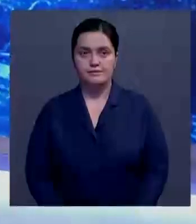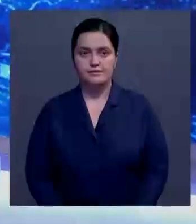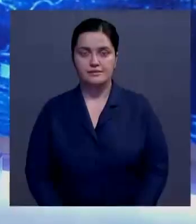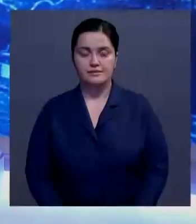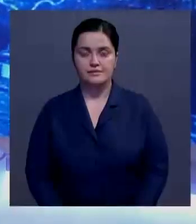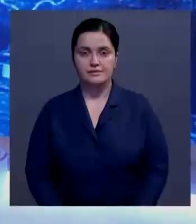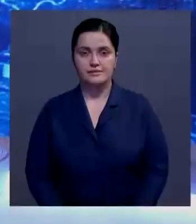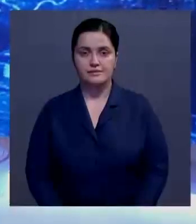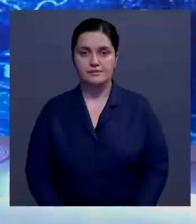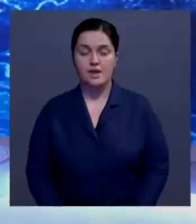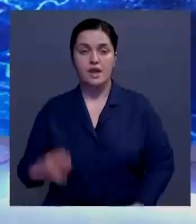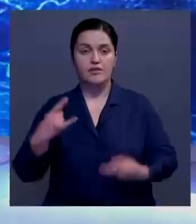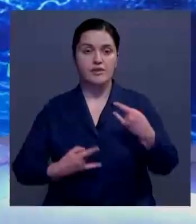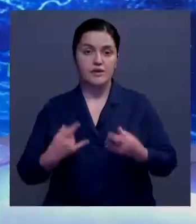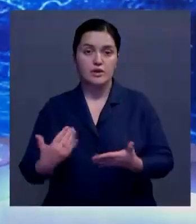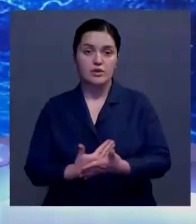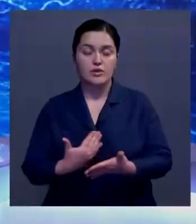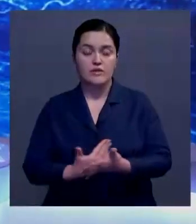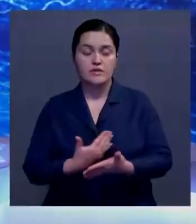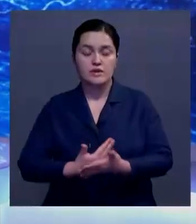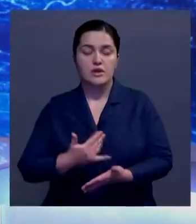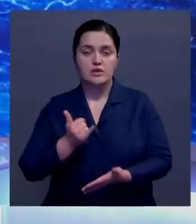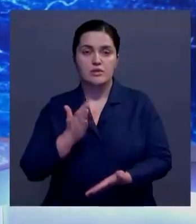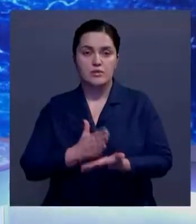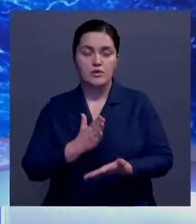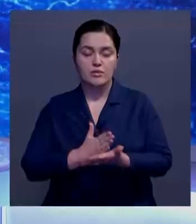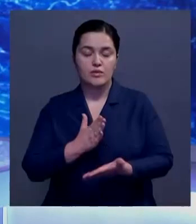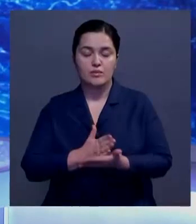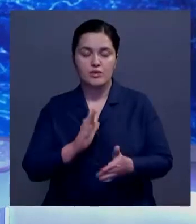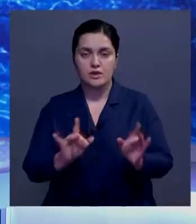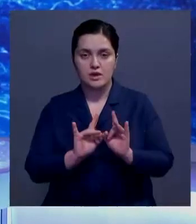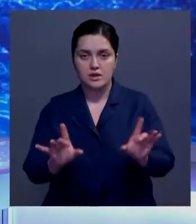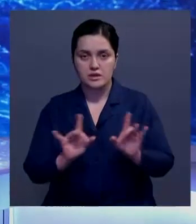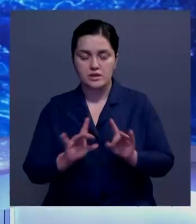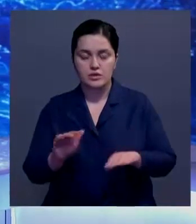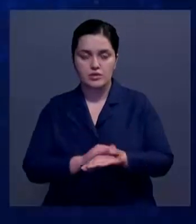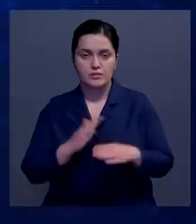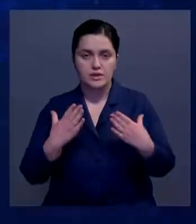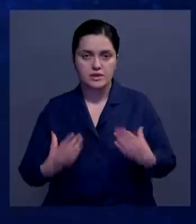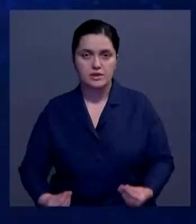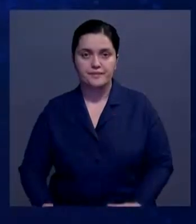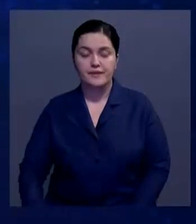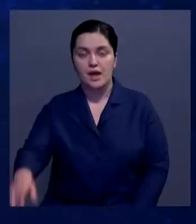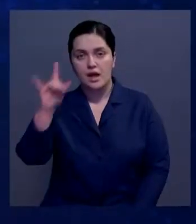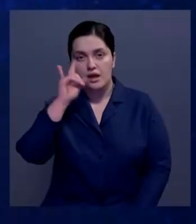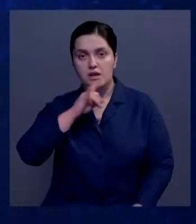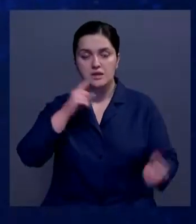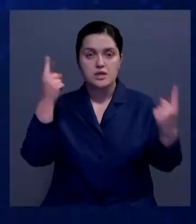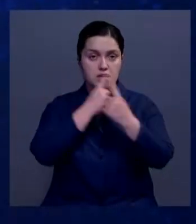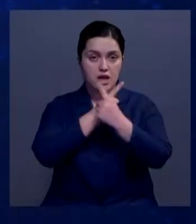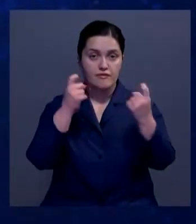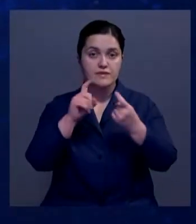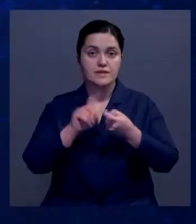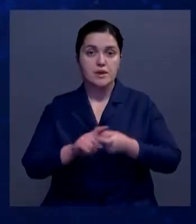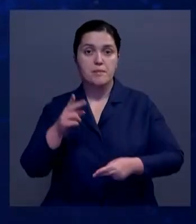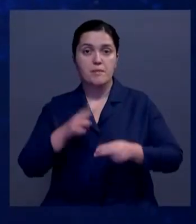В эфире новости. В студии работает Виктория Антонишина, Алмаз Ашим. Добрый день. Казахстан сделал заявление